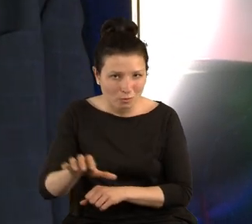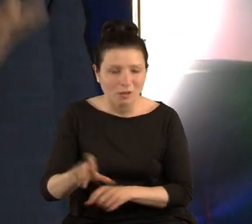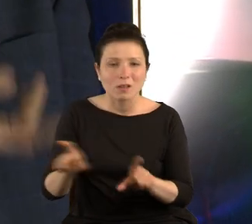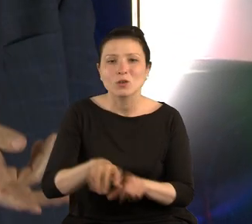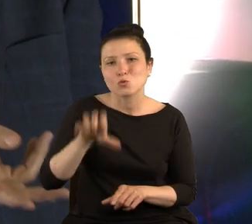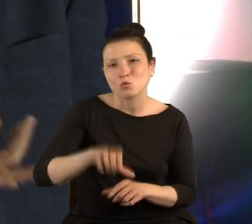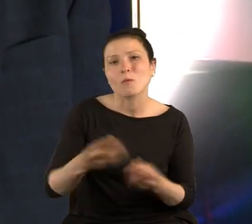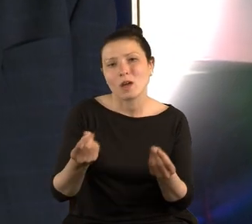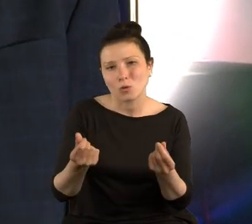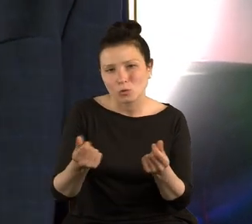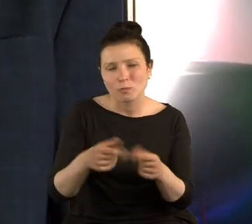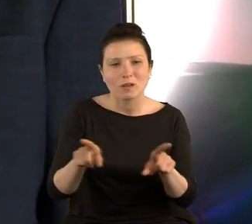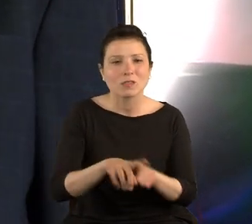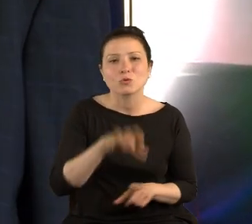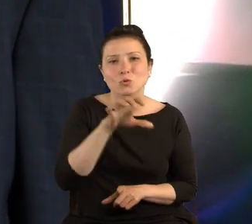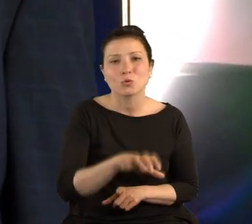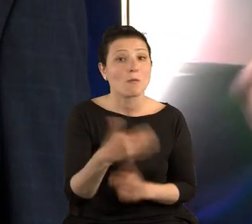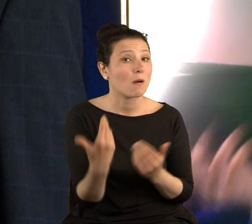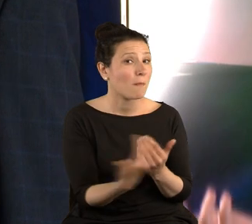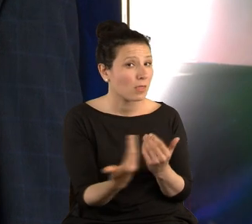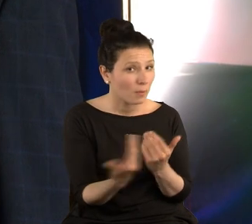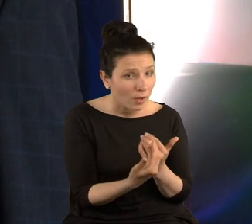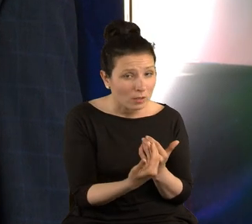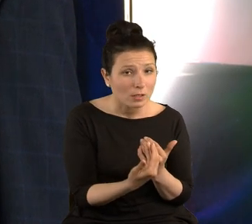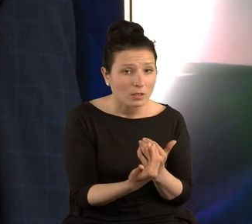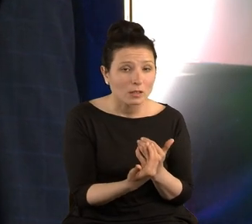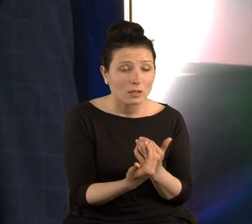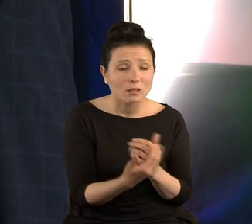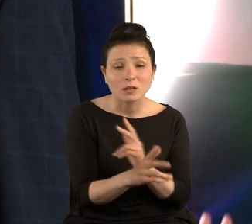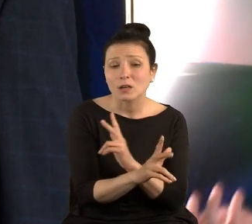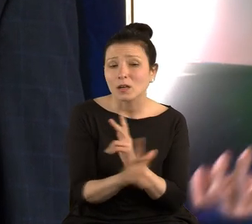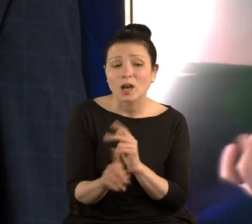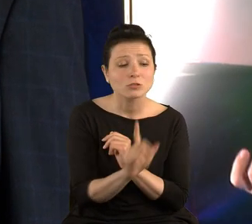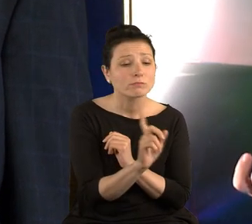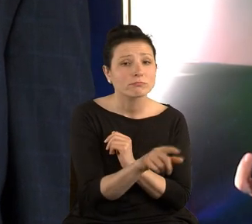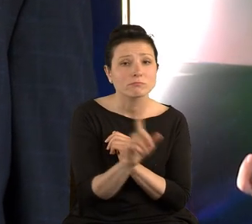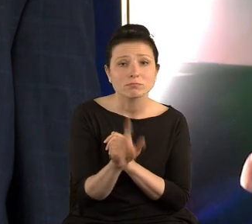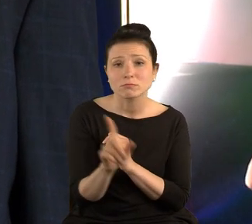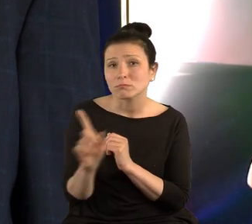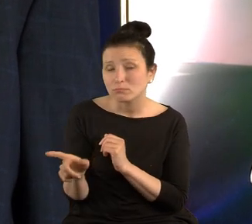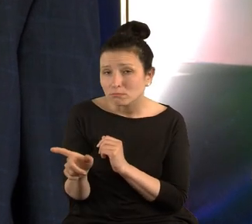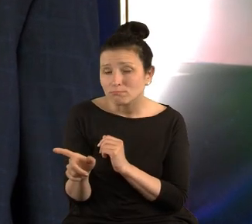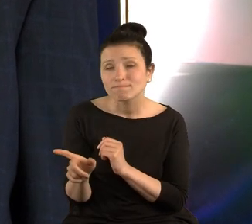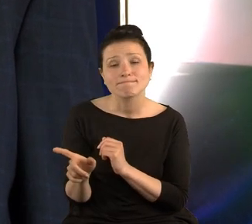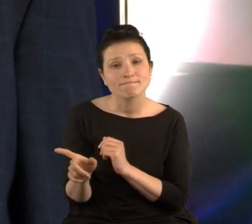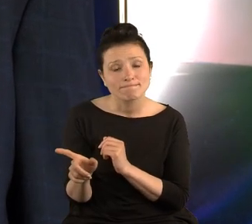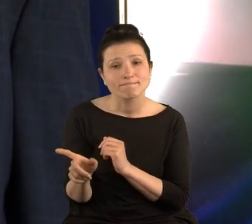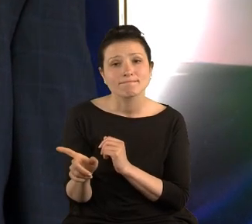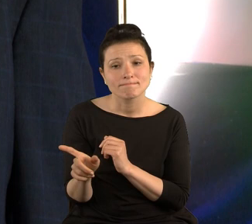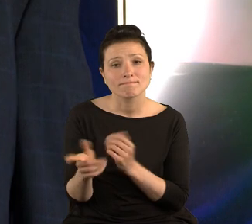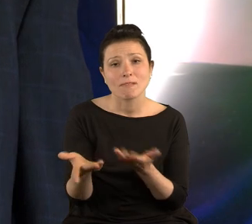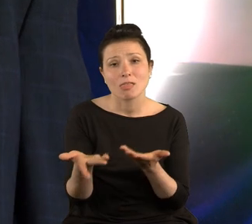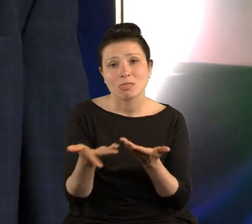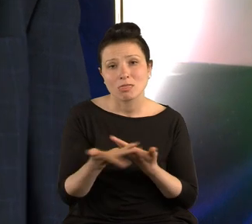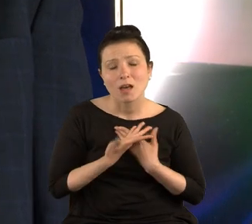i ekonomiści jak i matematycy. Każdy z nich daje